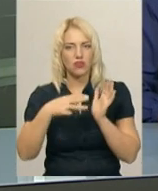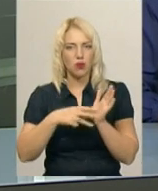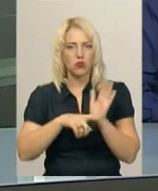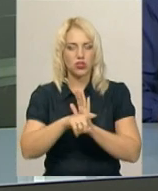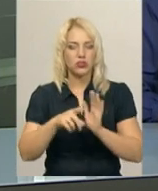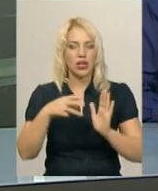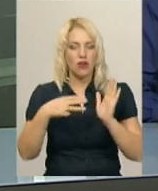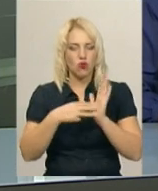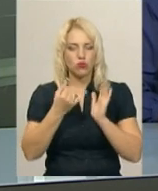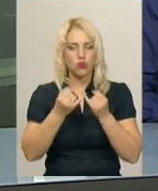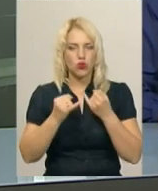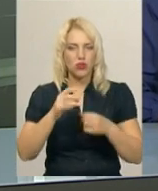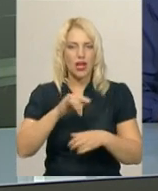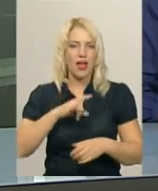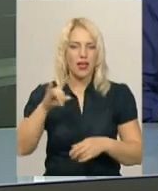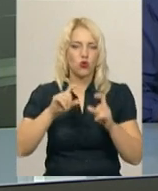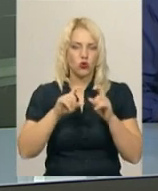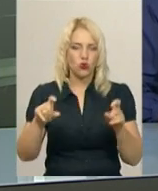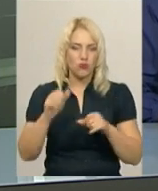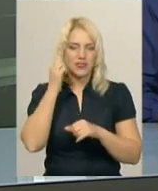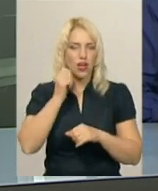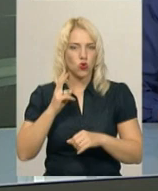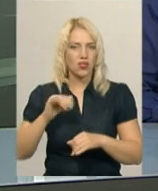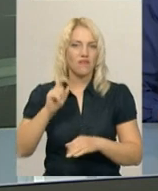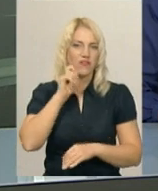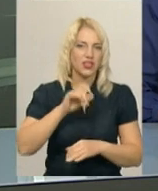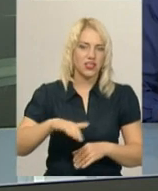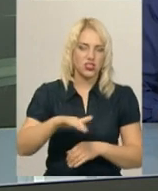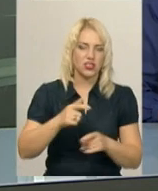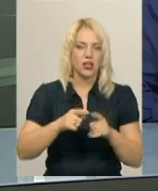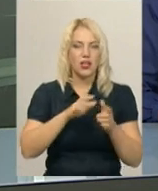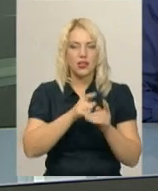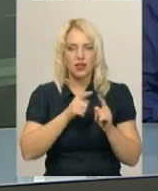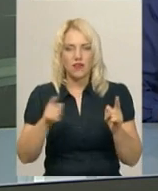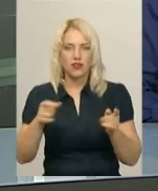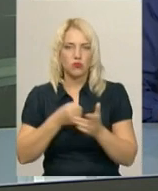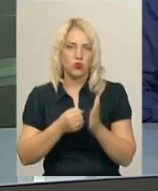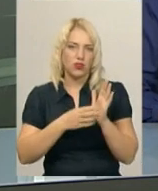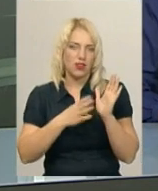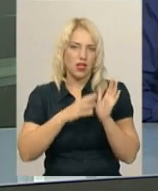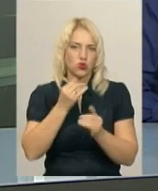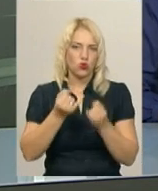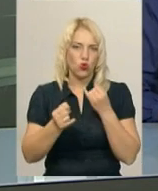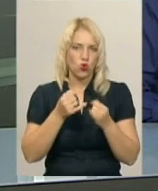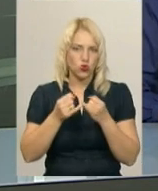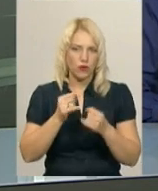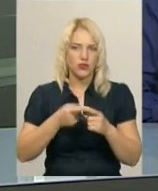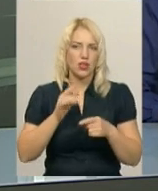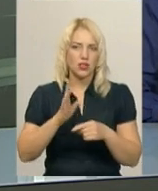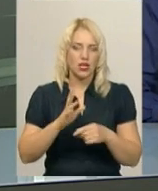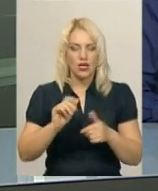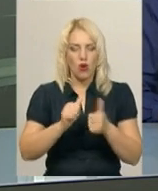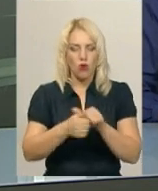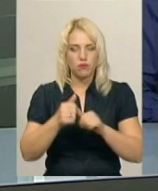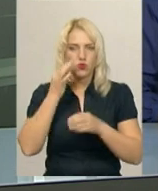8 жовтня на аеродромі у Старокостянтинові та на Вінниччині. Триватимуть вони до 19 жовтня. У навчанах задля обміну досвіду з